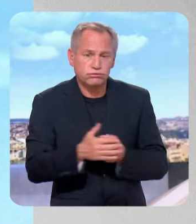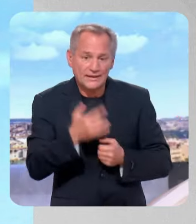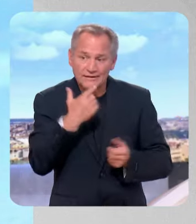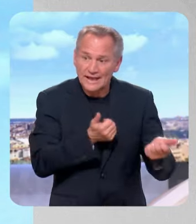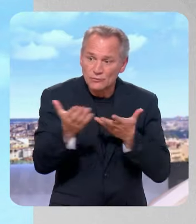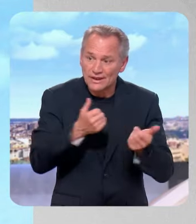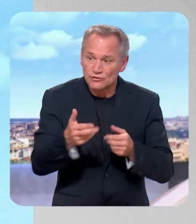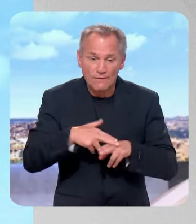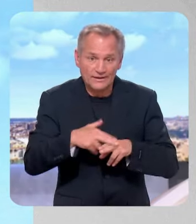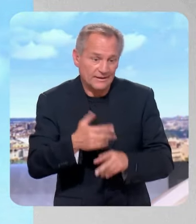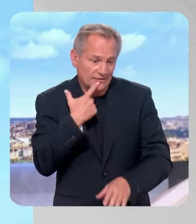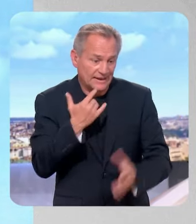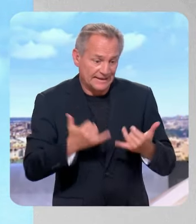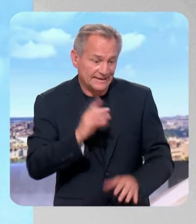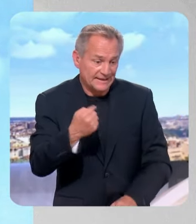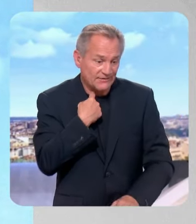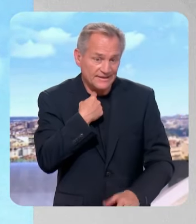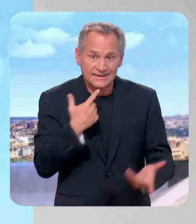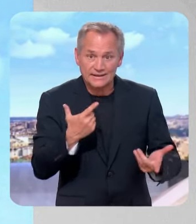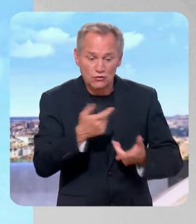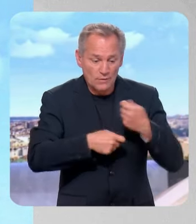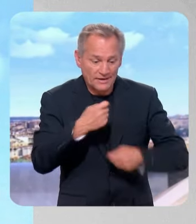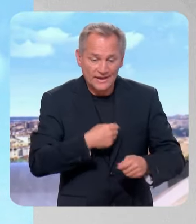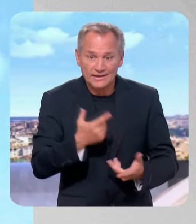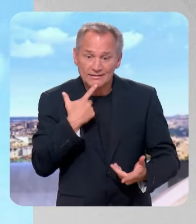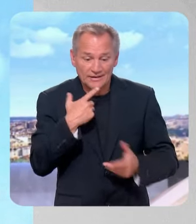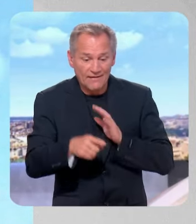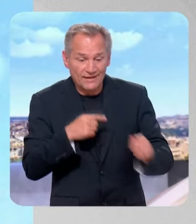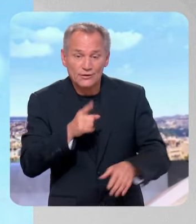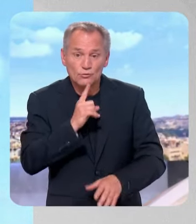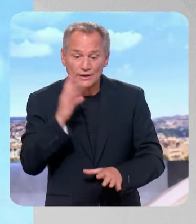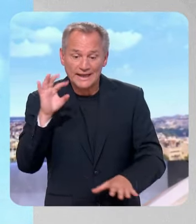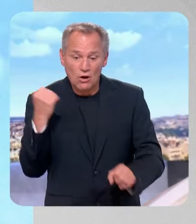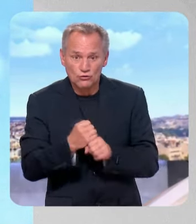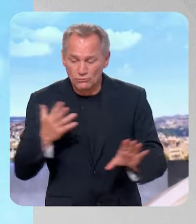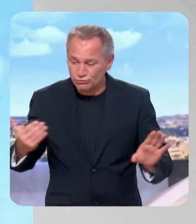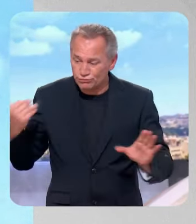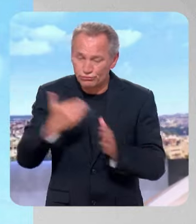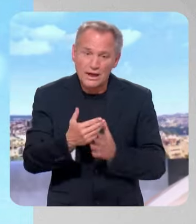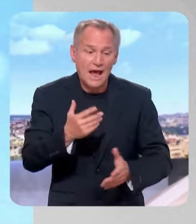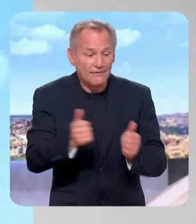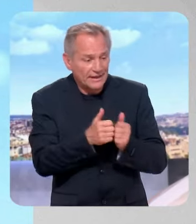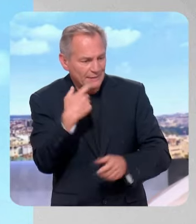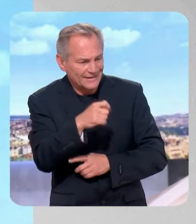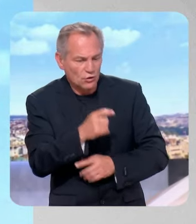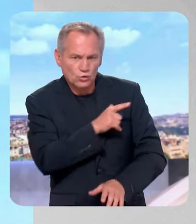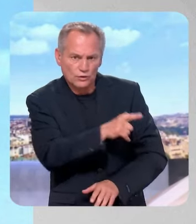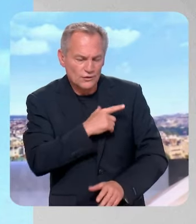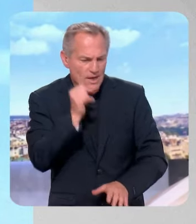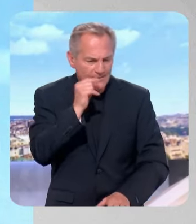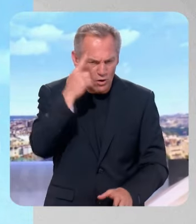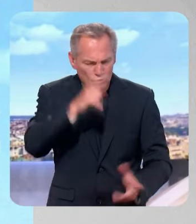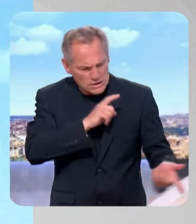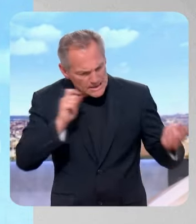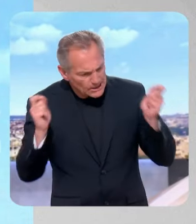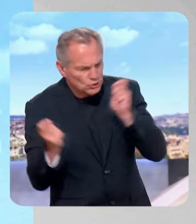commercial. C'est ce qui a été fait pendant 40 ans en France. C'est ce que nous avons inversé avec le président de République depuis 7 ans. Et pour moi,